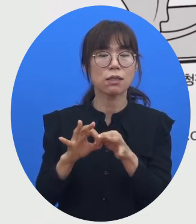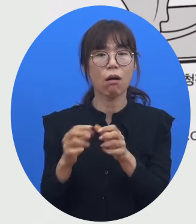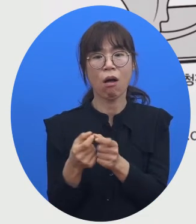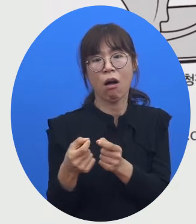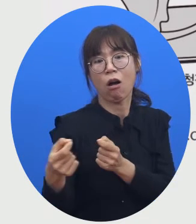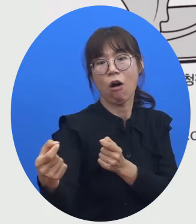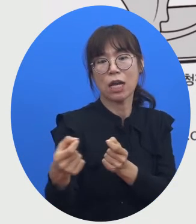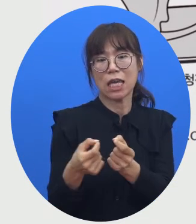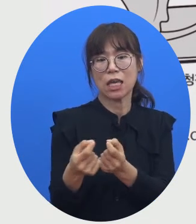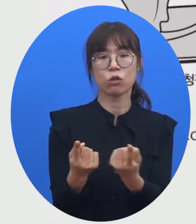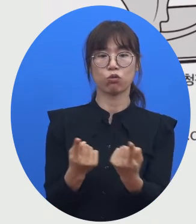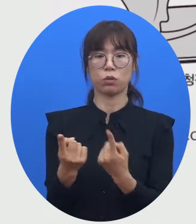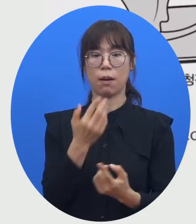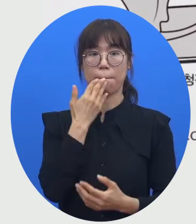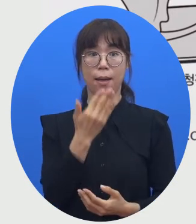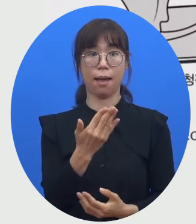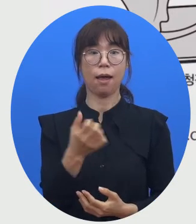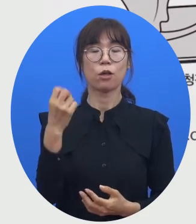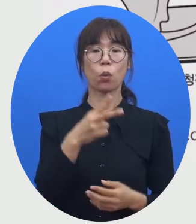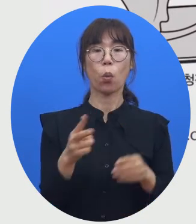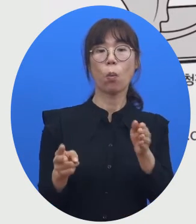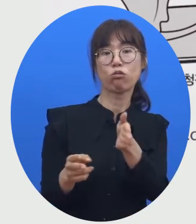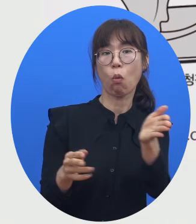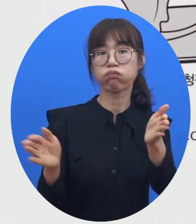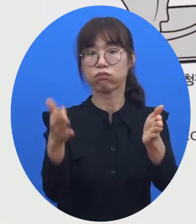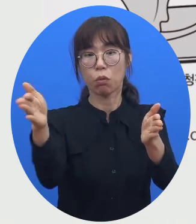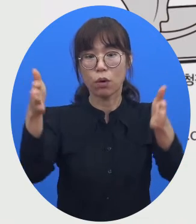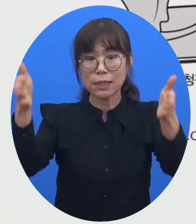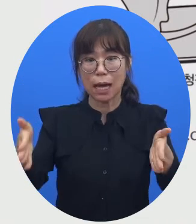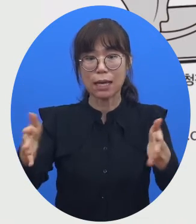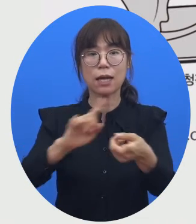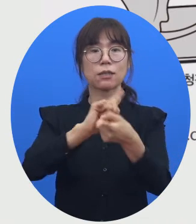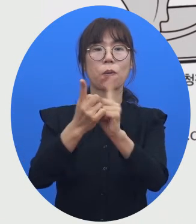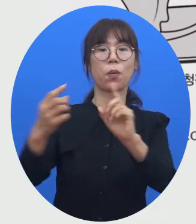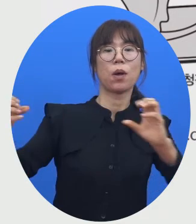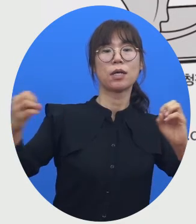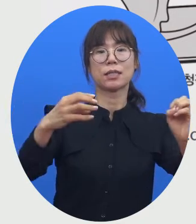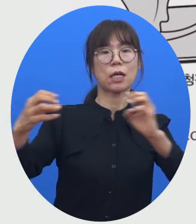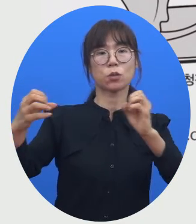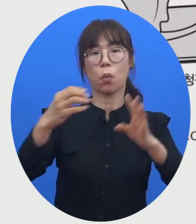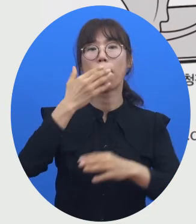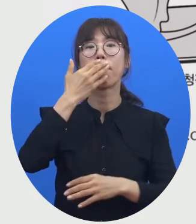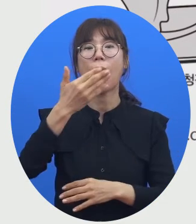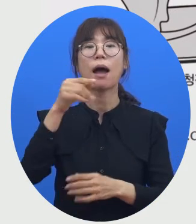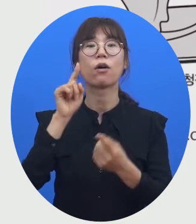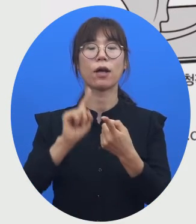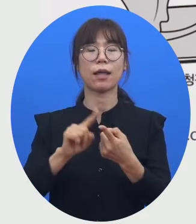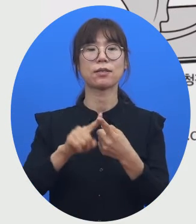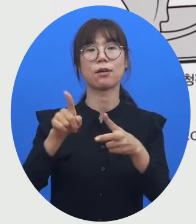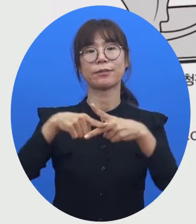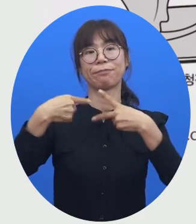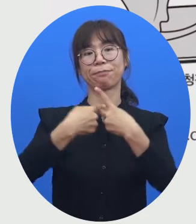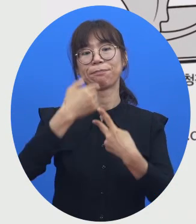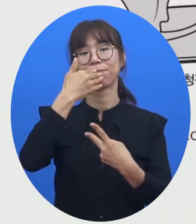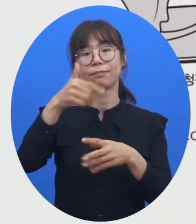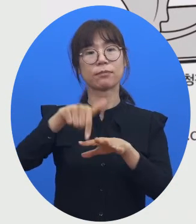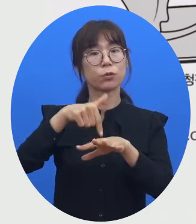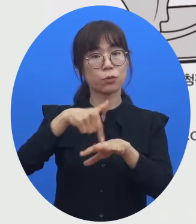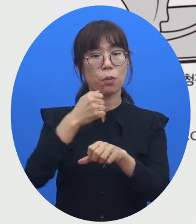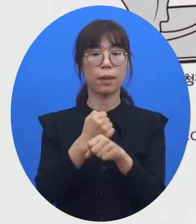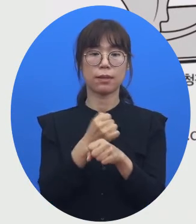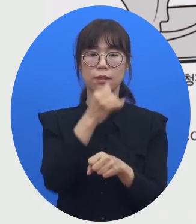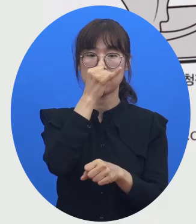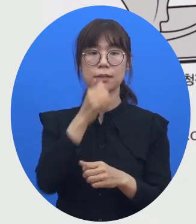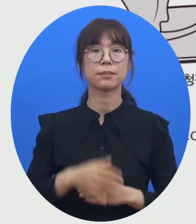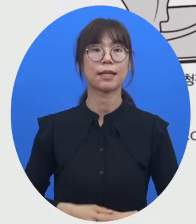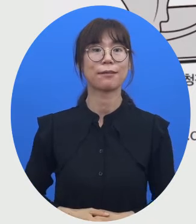있는지 또는 돌고래와 돌고래들 사이에 어떤 의사소통을 할 수 있는지를 알아들을 수가 있는 구조다라는